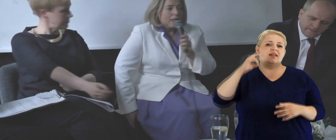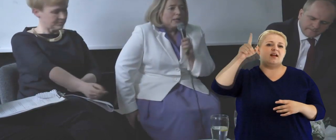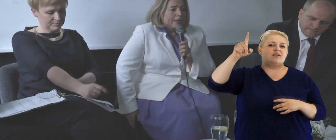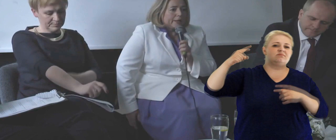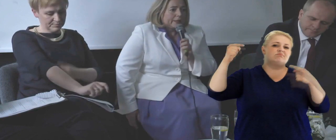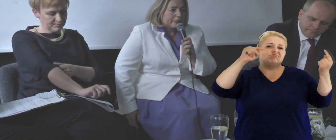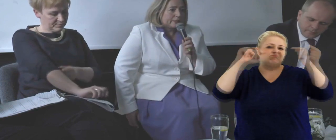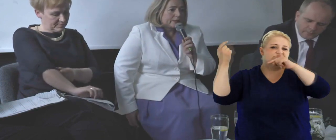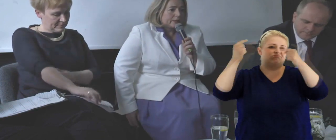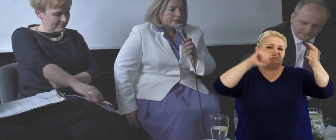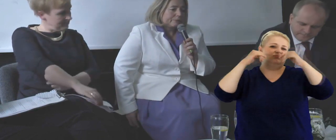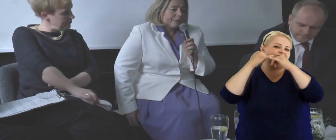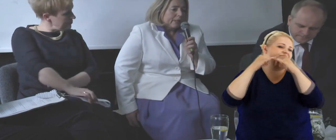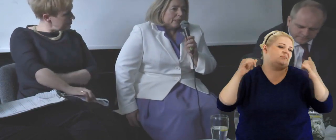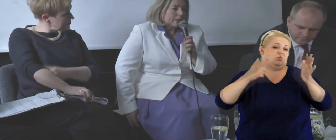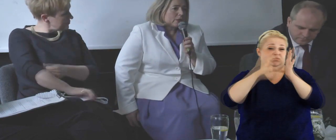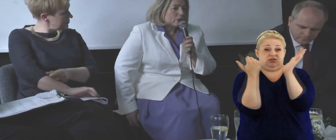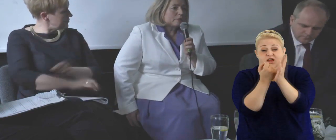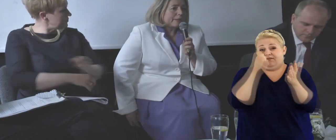prawda,